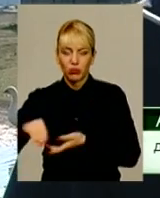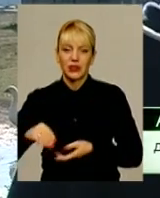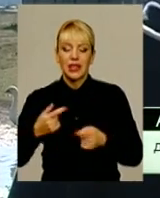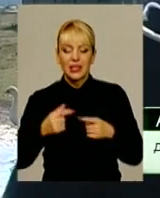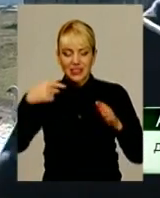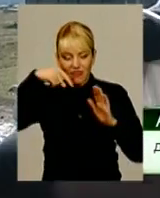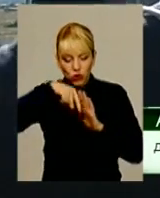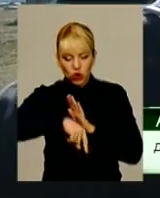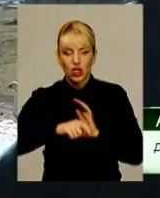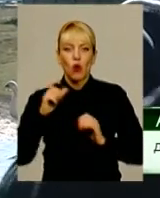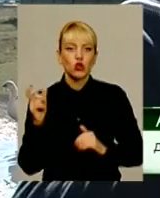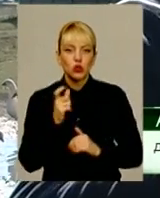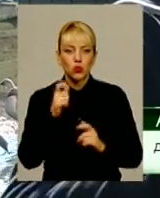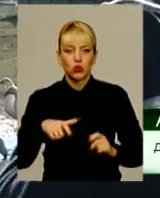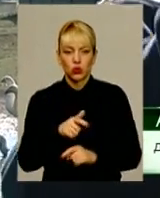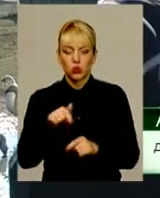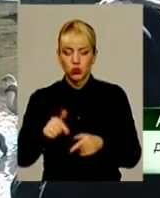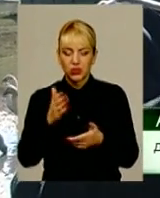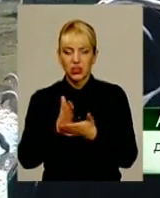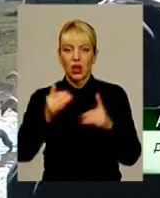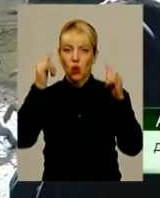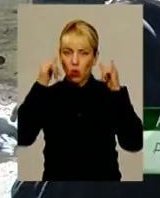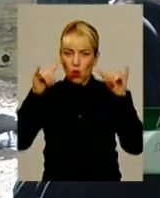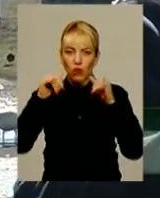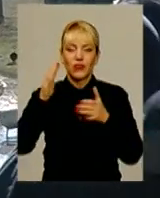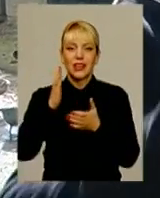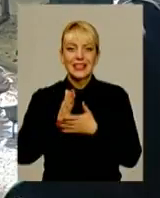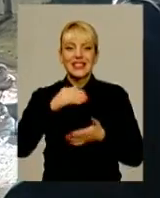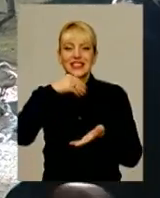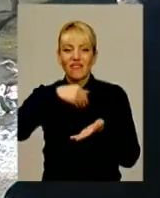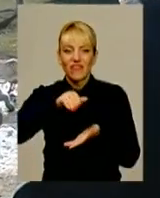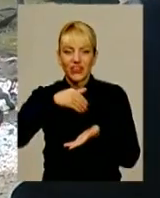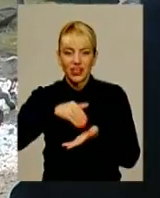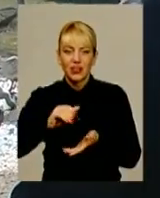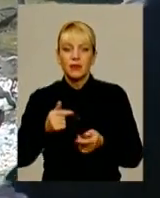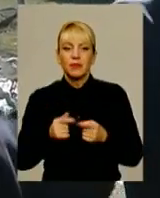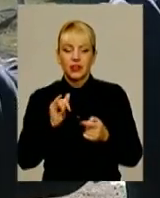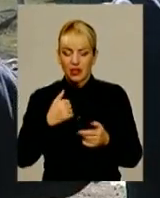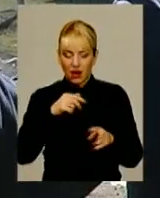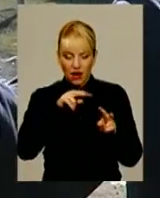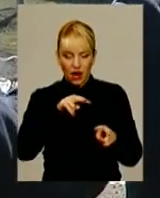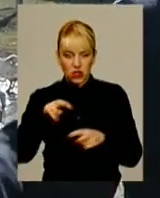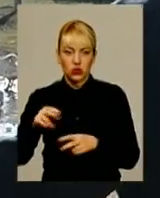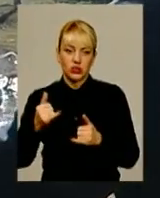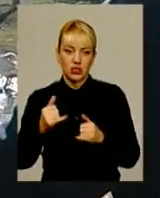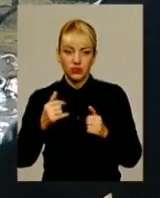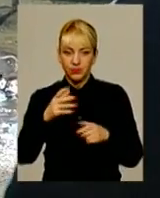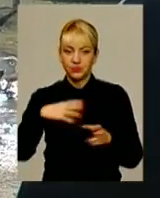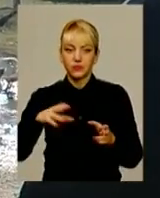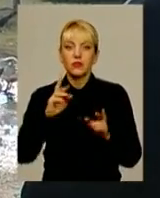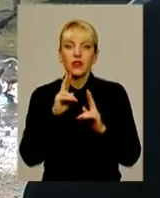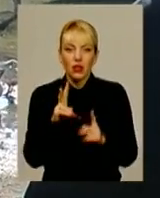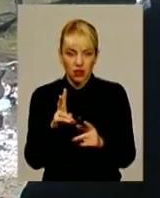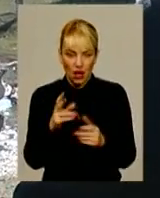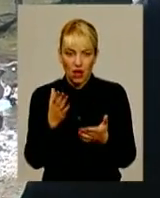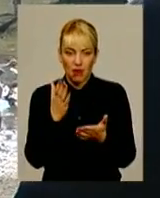Внутрі господарств. Тут є корови, є свині, худоба верха, яку я гляжу, і зараз ми можемо переконатися, в неї є все. Як же